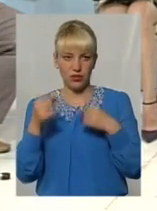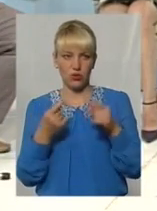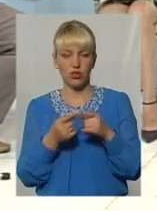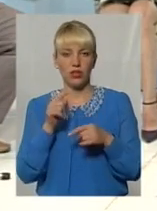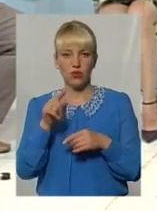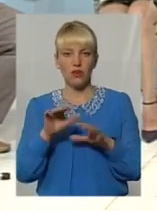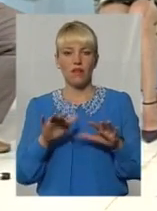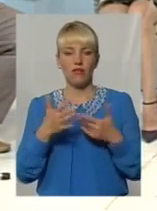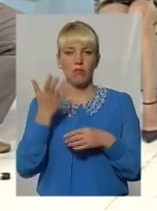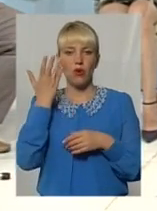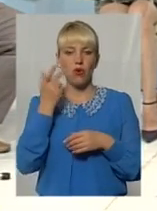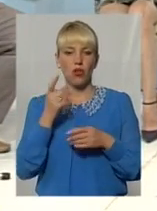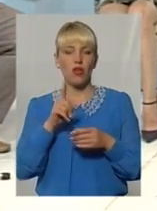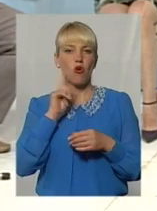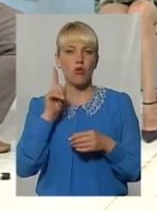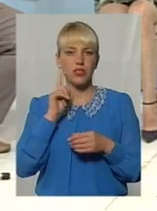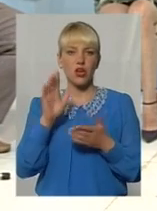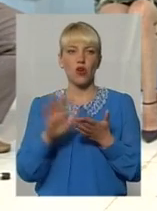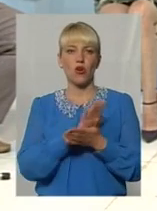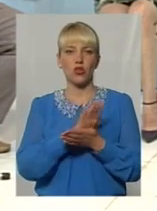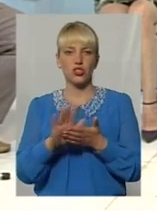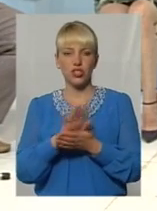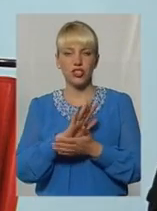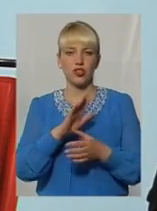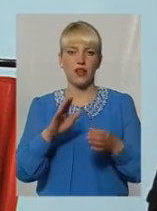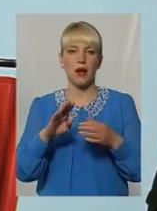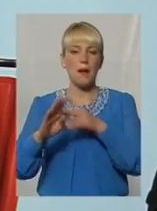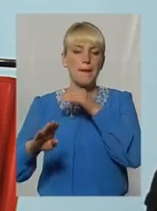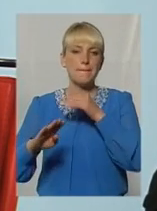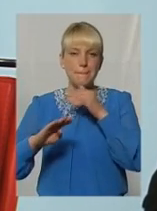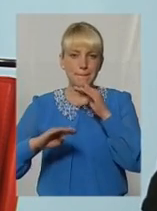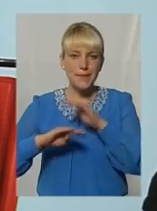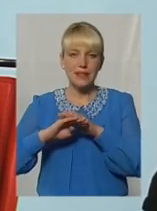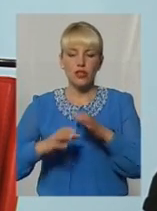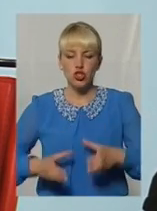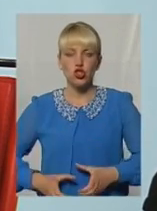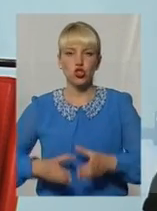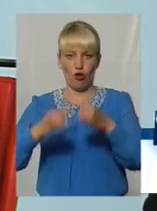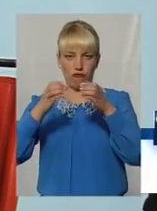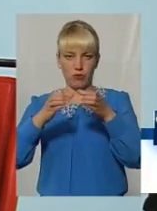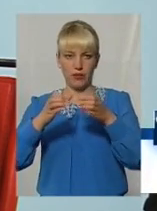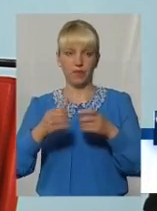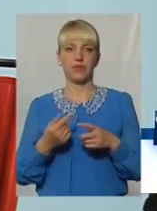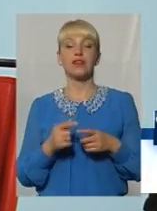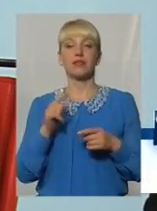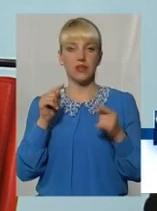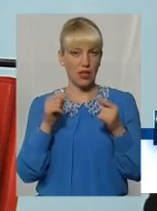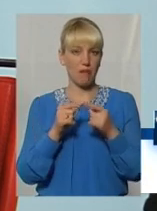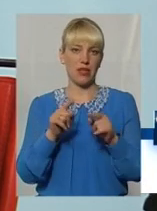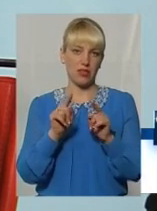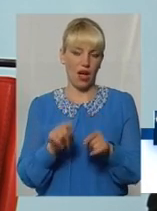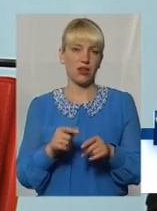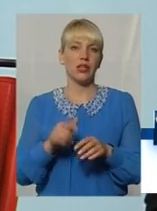що зеленення, розчистка під стовп. Саме так. І, в принципі, ми маємо тут вже, ну,